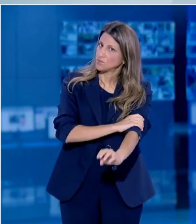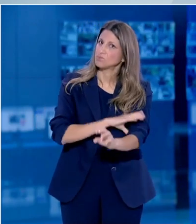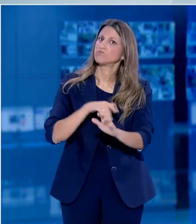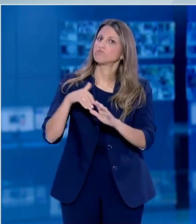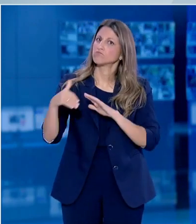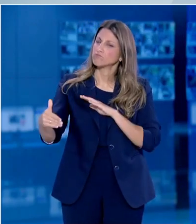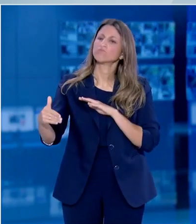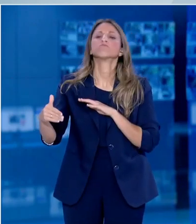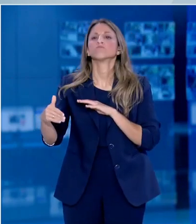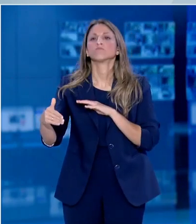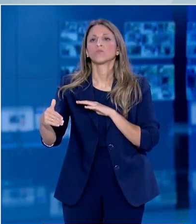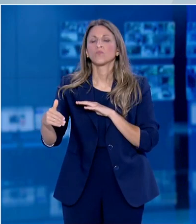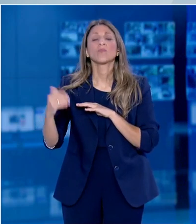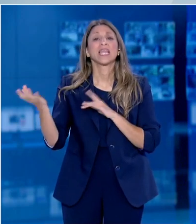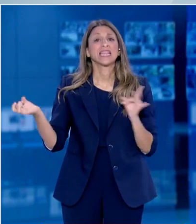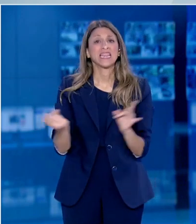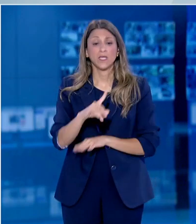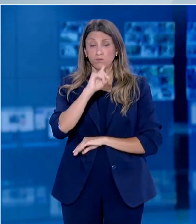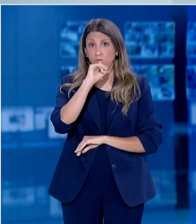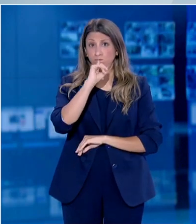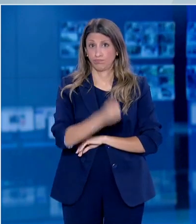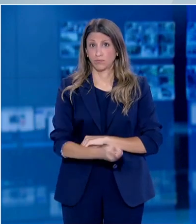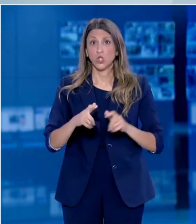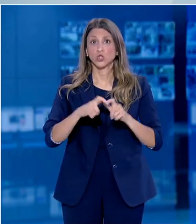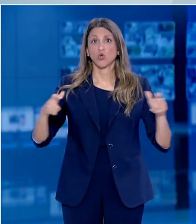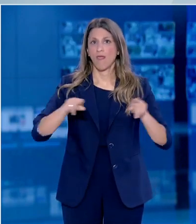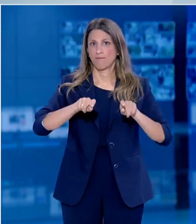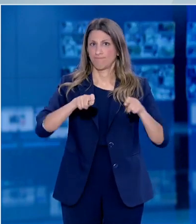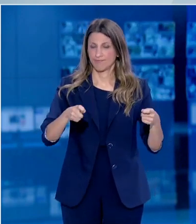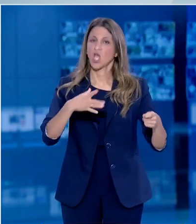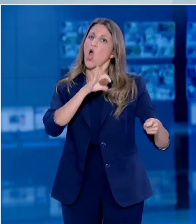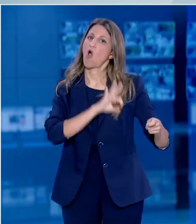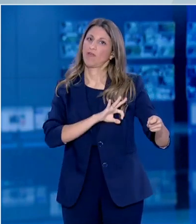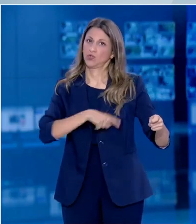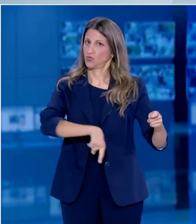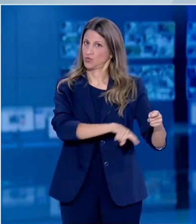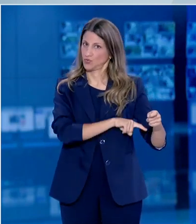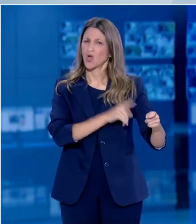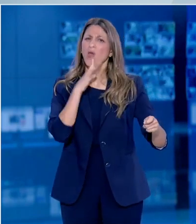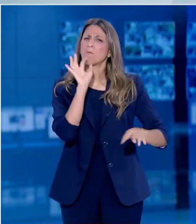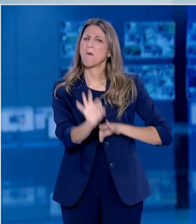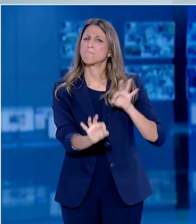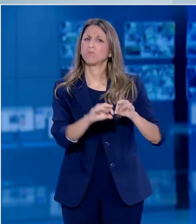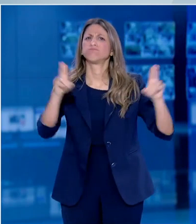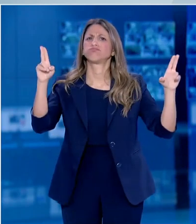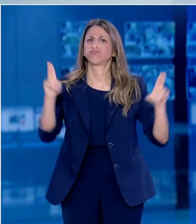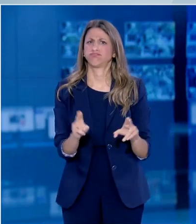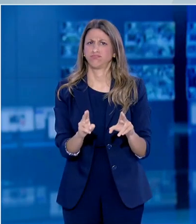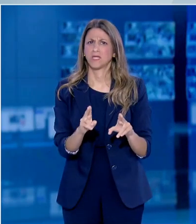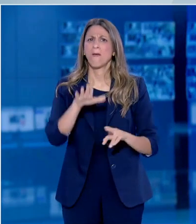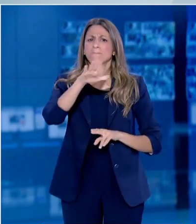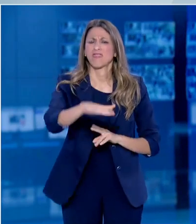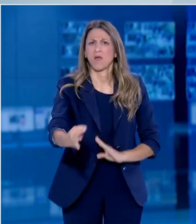επιδημιολογικό όφελος από τη διακοπή της λειτουργίας τους κατά τη διάρκεια του απογορευτικού. Με την ελαχιστοποίηση της μετάδοσης μεταξύ παιδιών, των